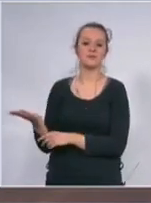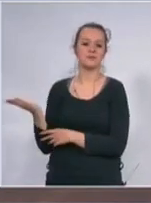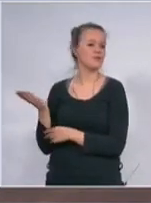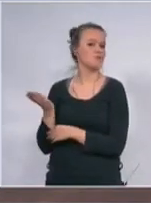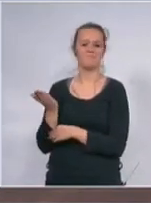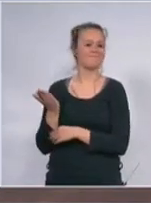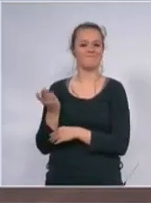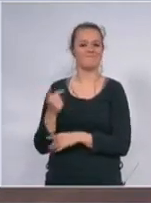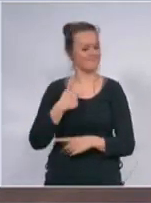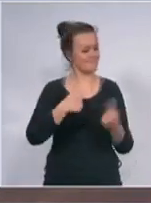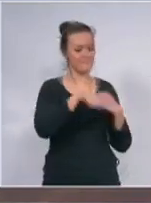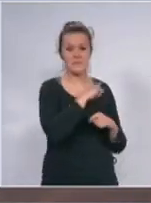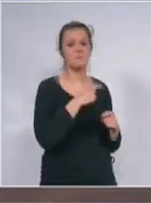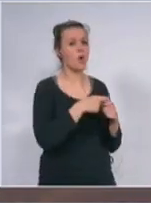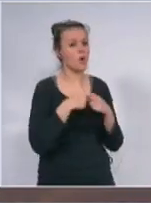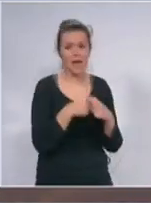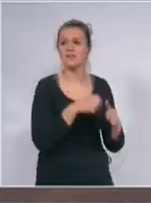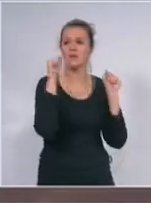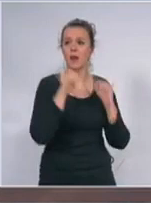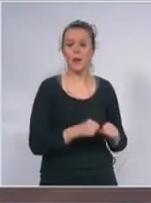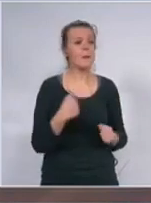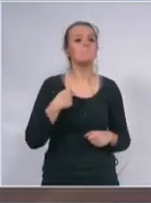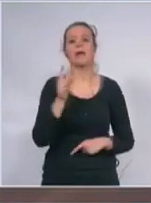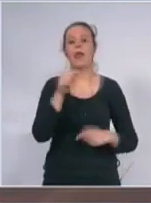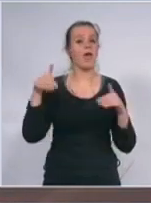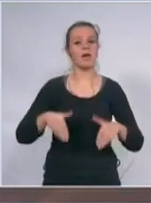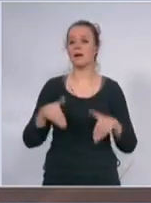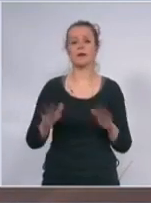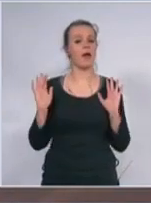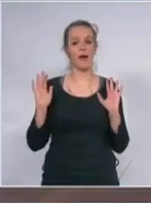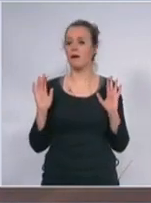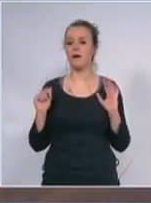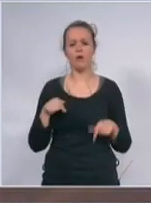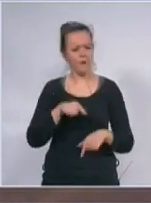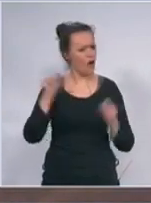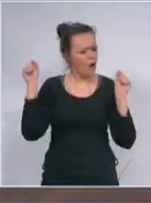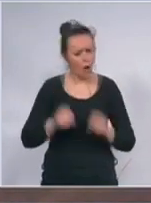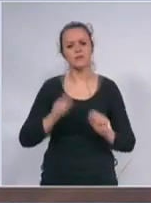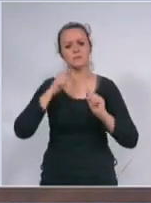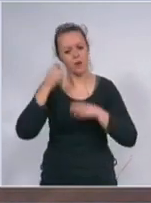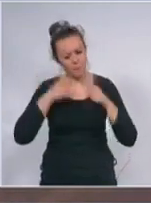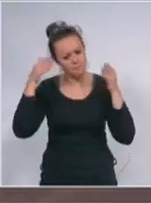ne igramo se ne igramo se nego se ozbiljno bavimo svojim poslom